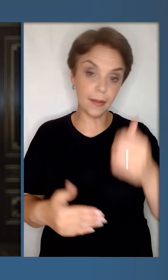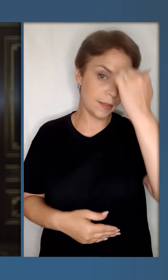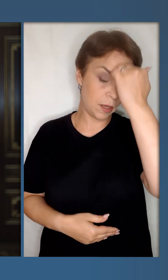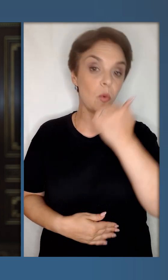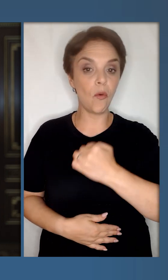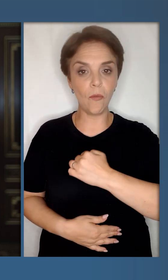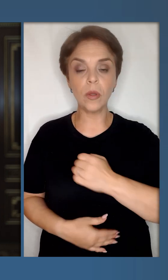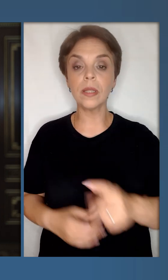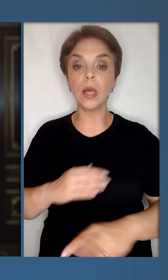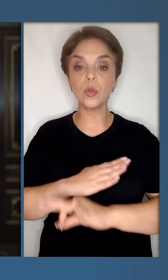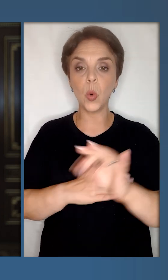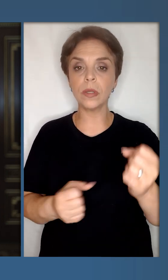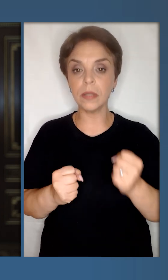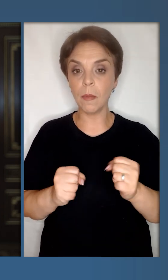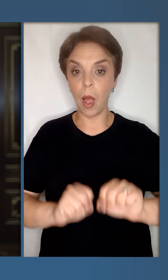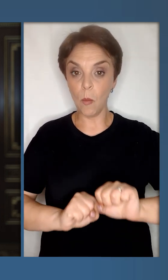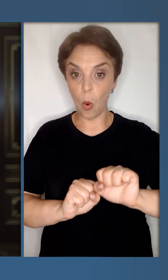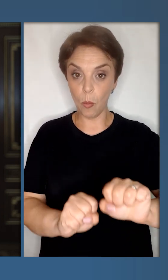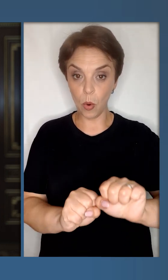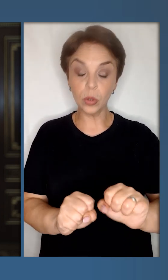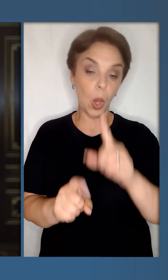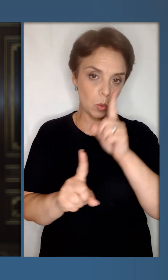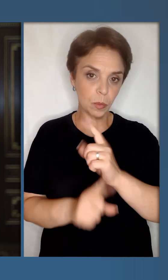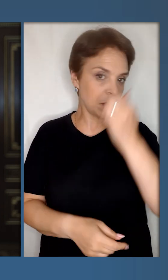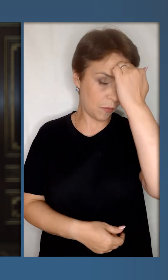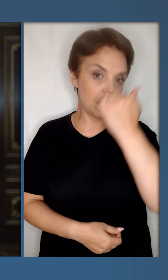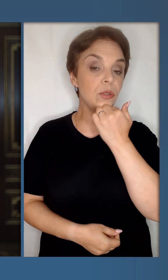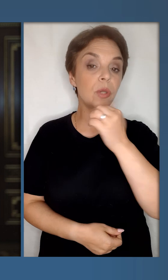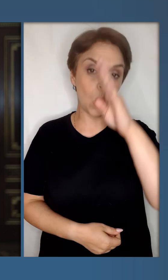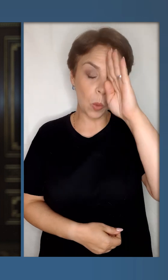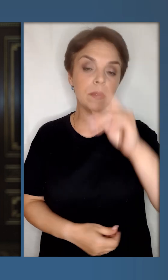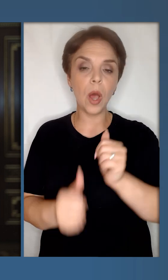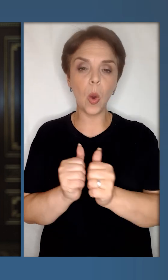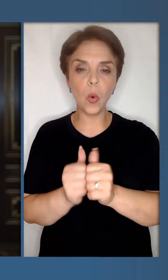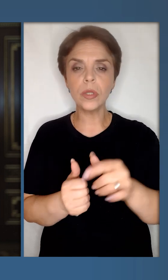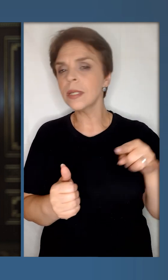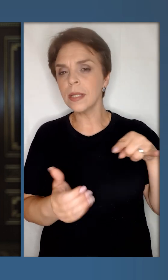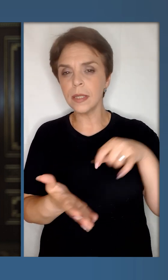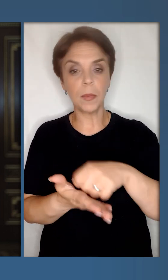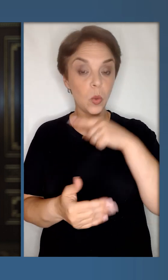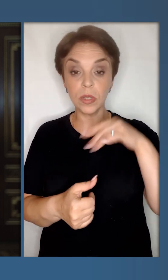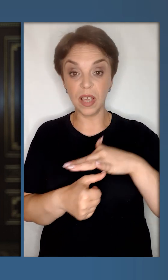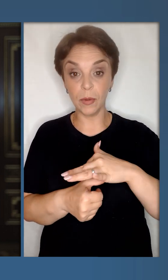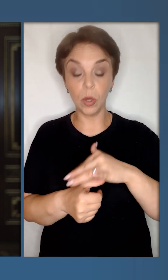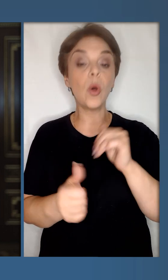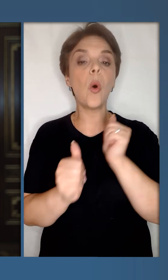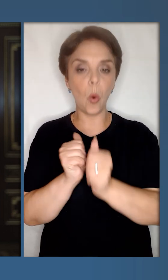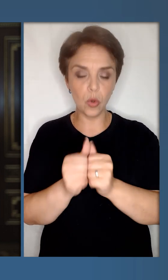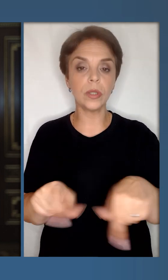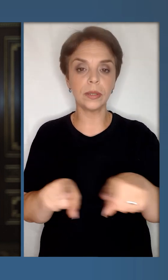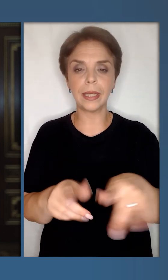вперед. Дякую, воїни. На Сході тримаємо оборону. І особливо вдячні хлопці за кожен збит російський вертоліт.